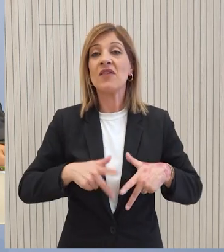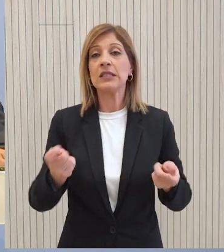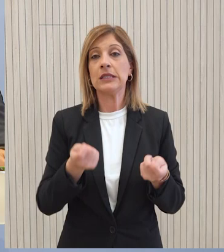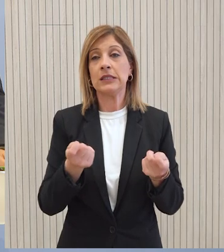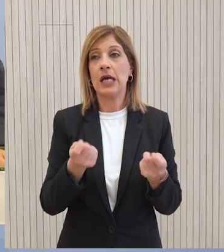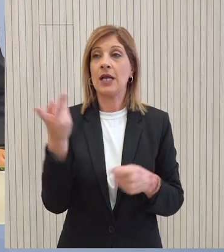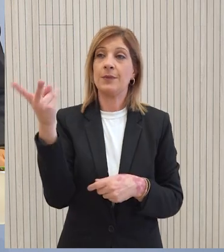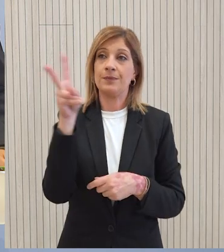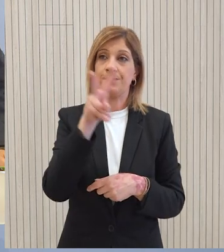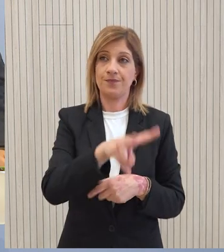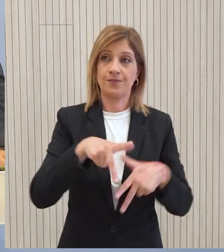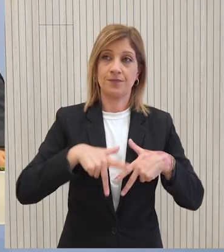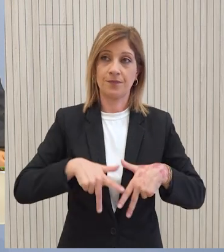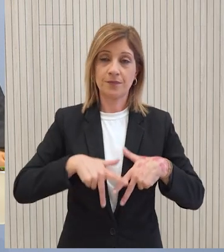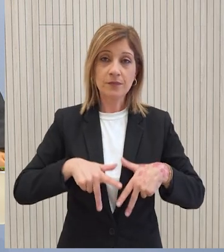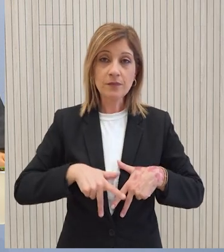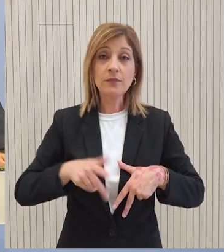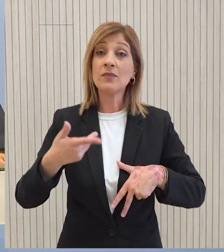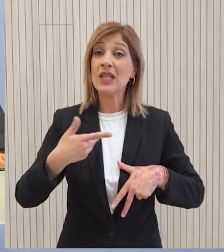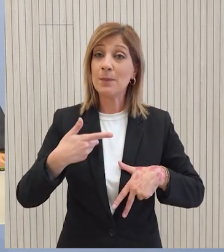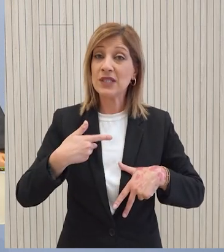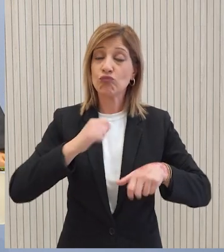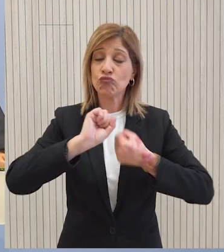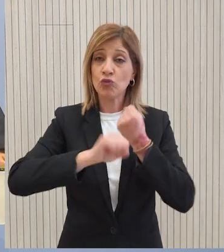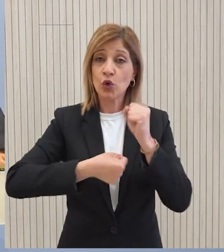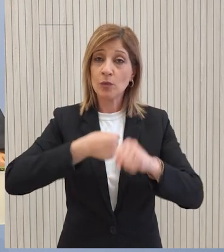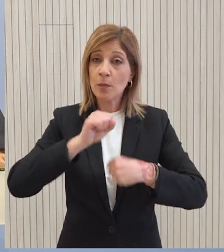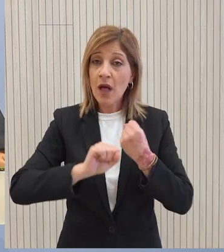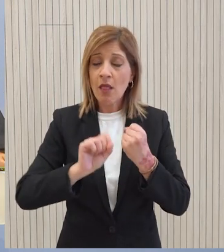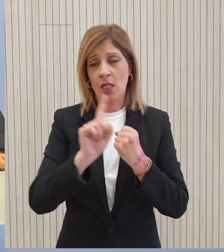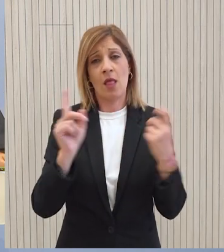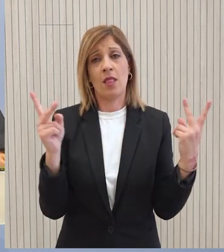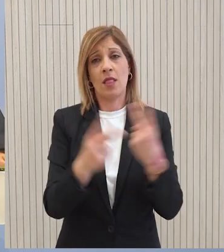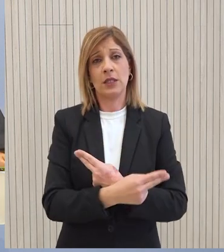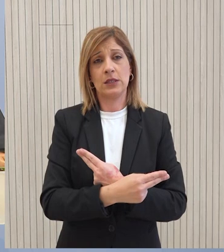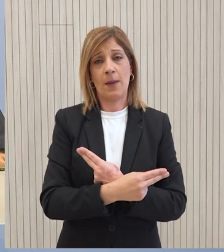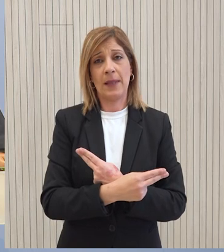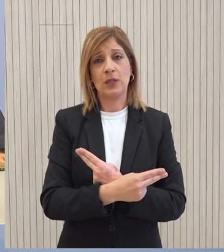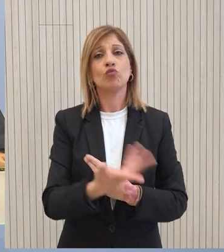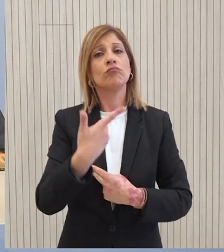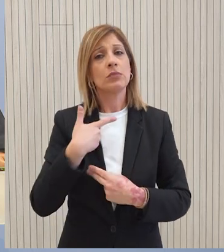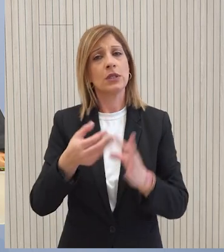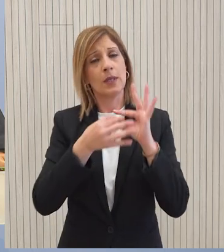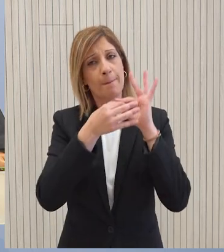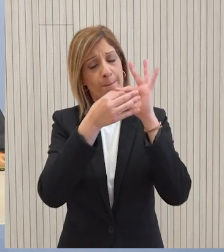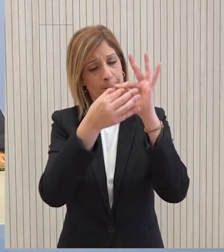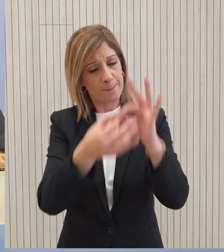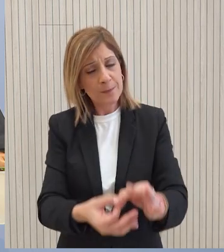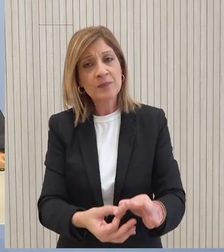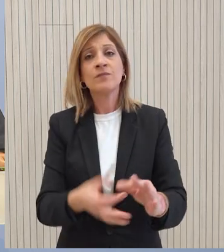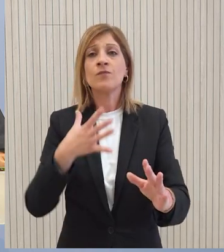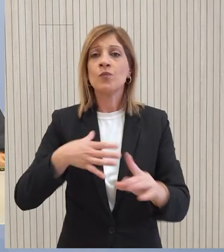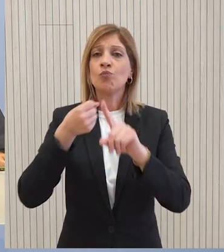Αντελαμβάνεστε ότι οι διπλωματικές μας προσπάθειες δεν θα σταματήσουν στην προσπάθεια μας για επανέραξον